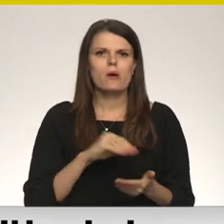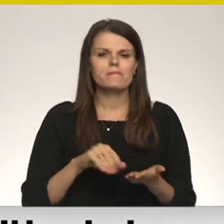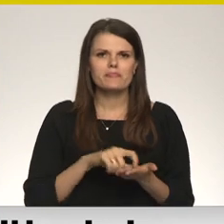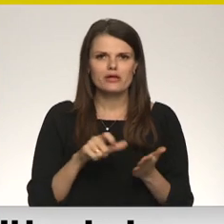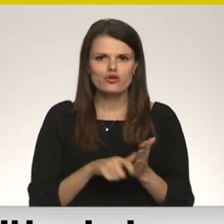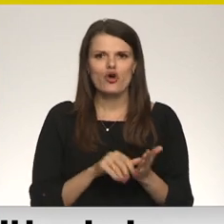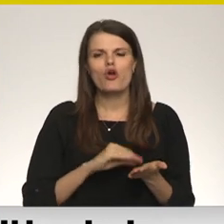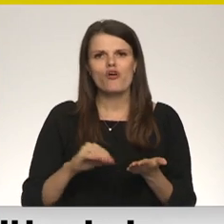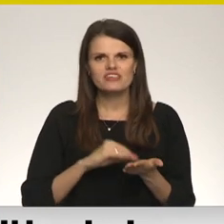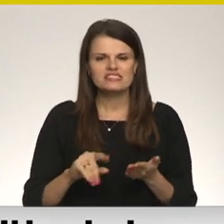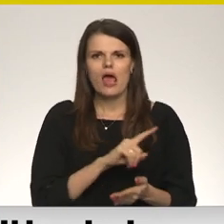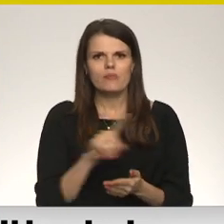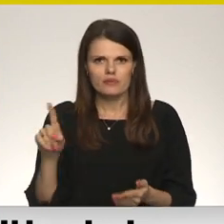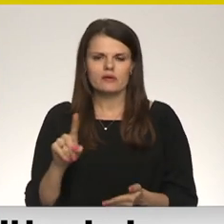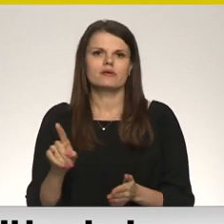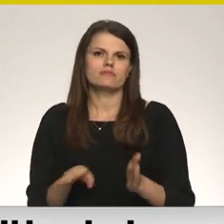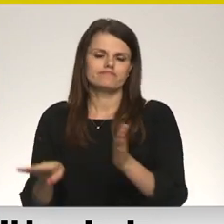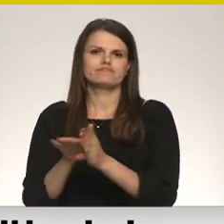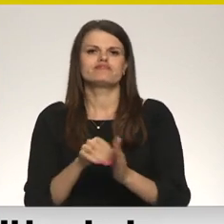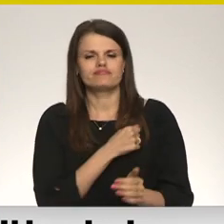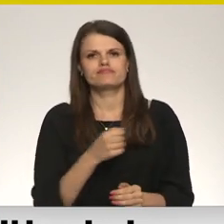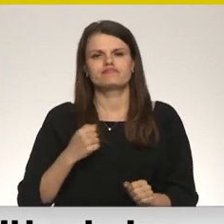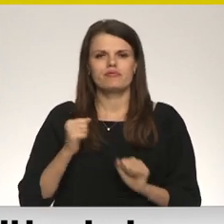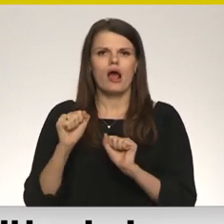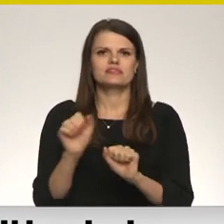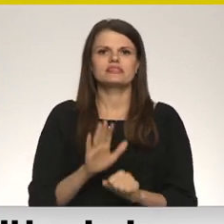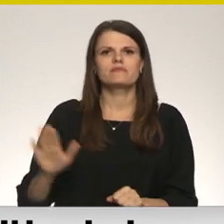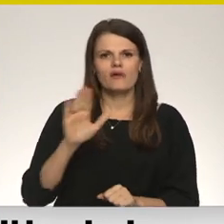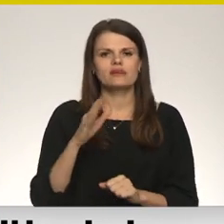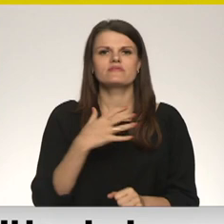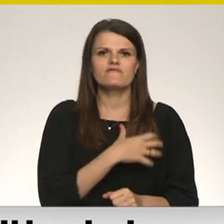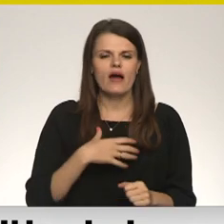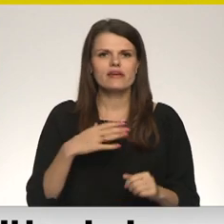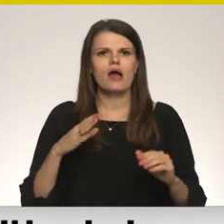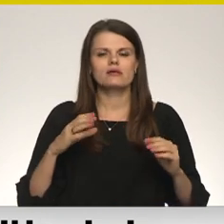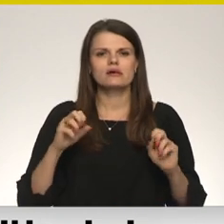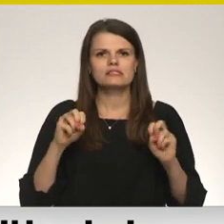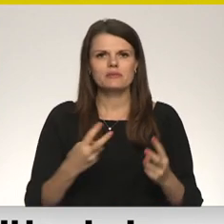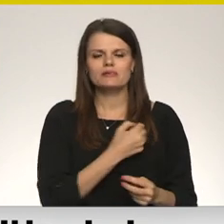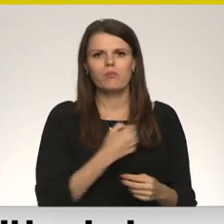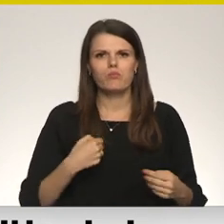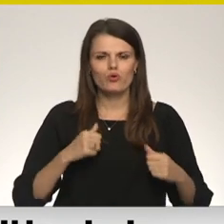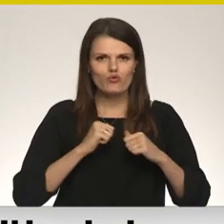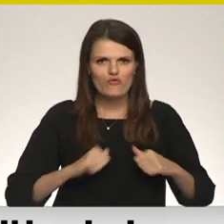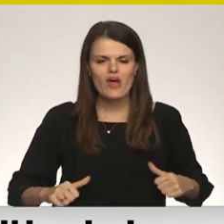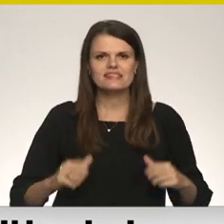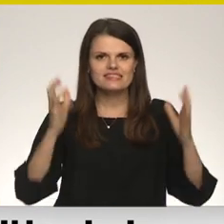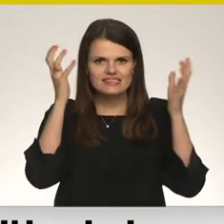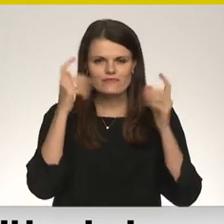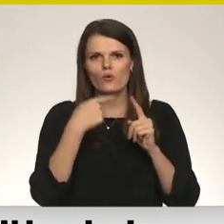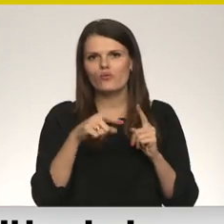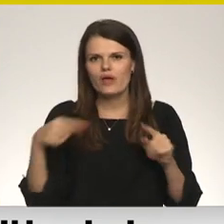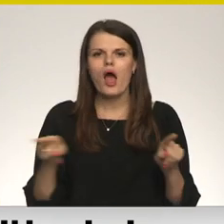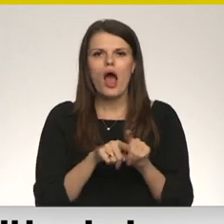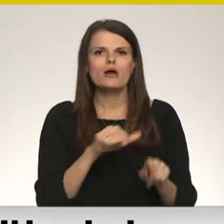no ofisiem, ir stājušies savas valsts aizsardzībā un skaidrs, ka ir vajadzīgas arī bruņu vēstas un ķivers. Tā ir pirmā vajadzība. Arī Ukraiņa